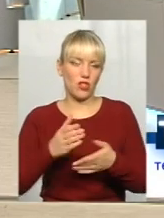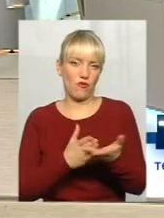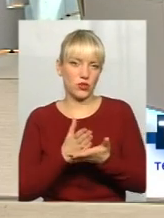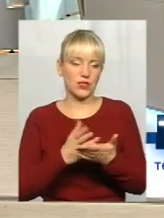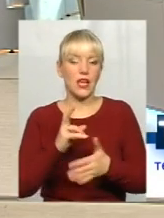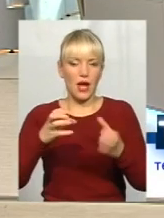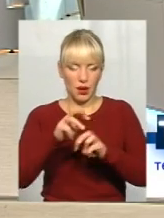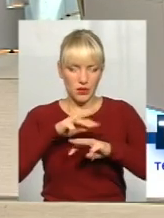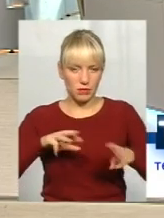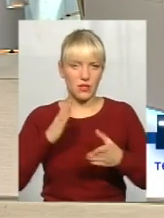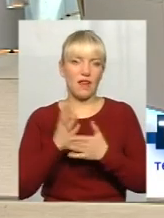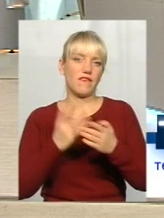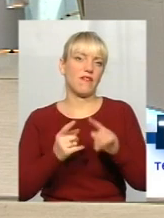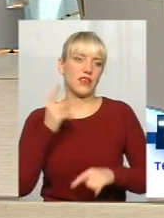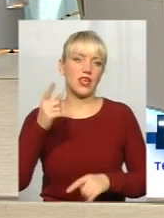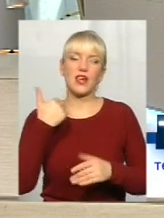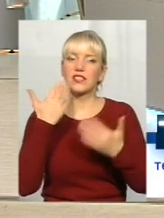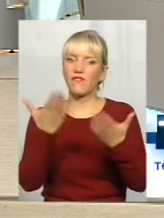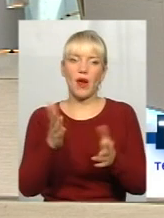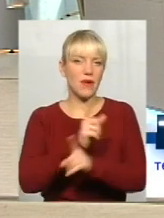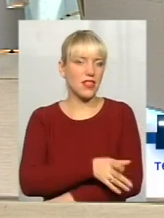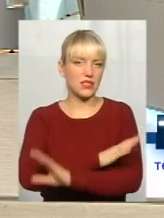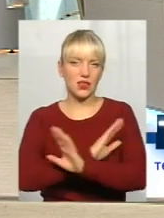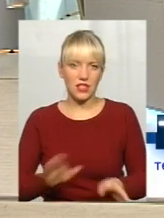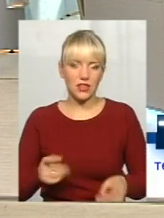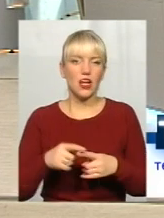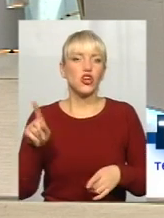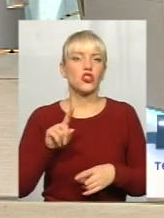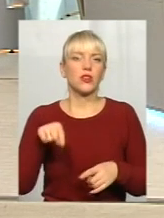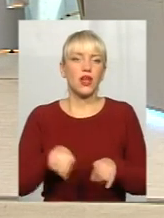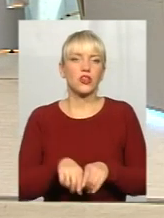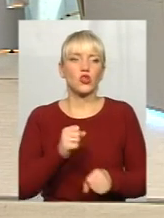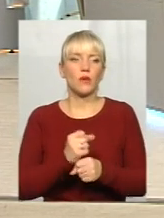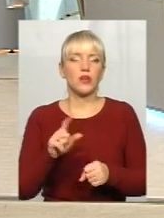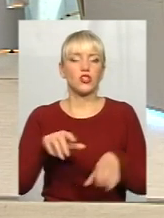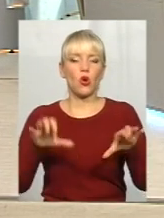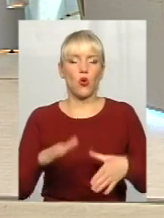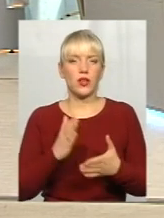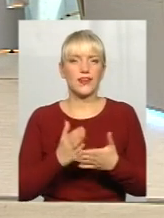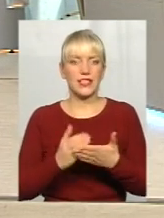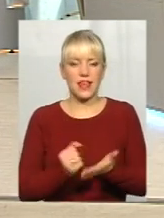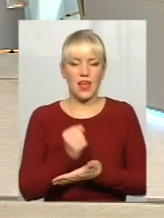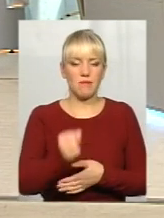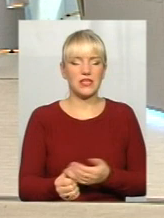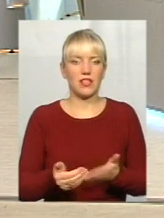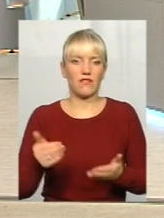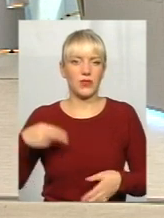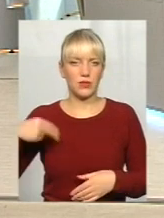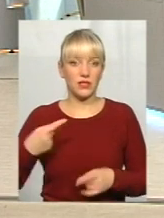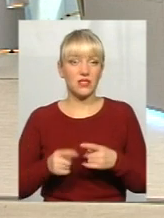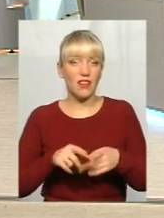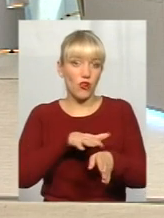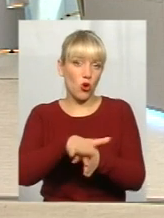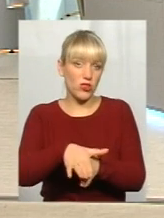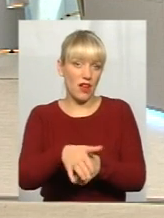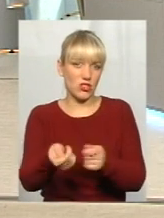міністрів, є вертикаль, і я з вами не згідний, що сьогодні це так зробили, що голови є намісниками президента. А взагалі-то це виконавча гілка